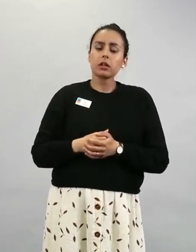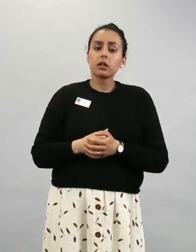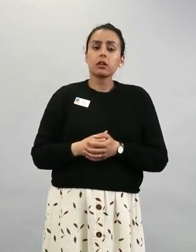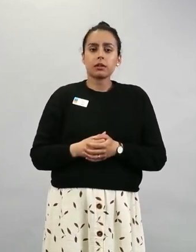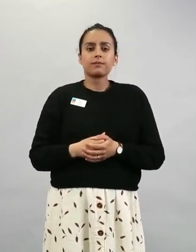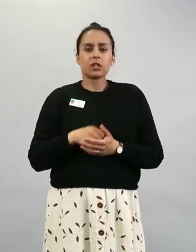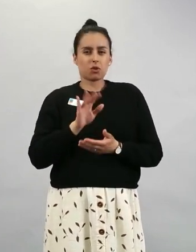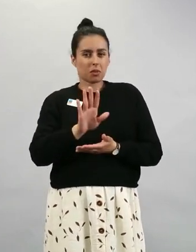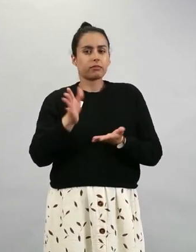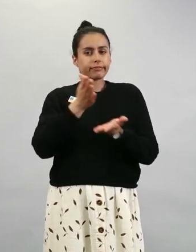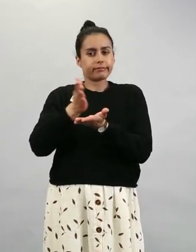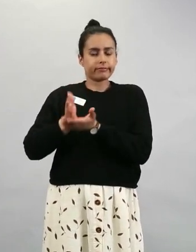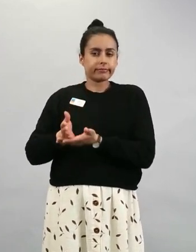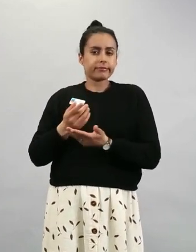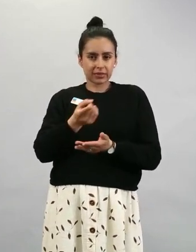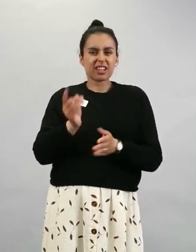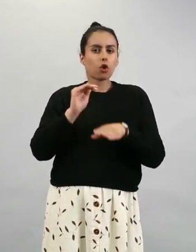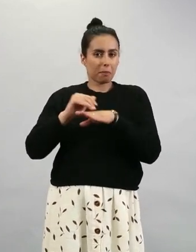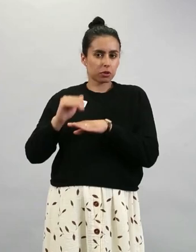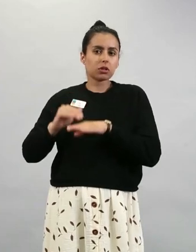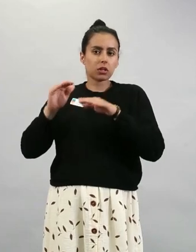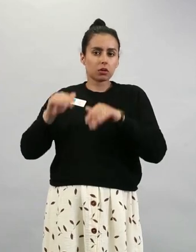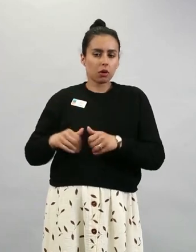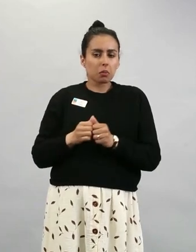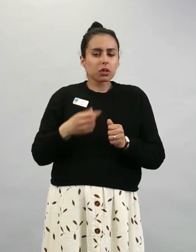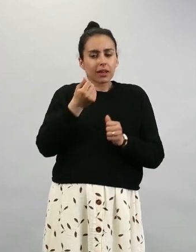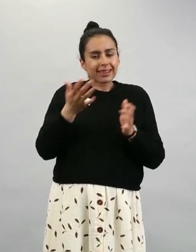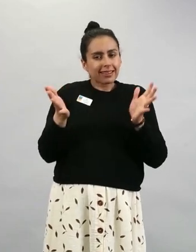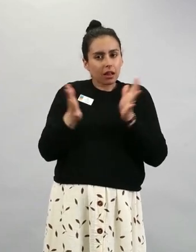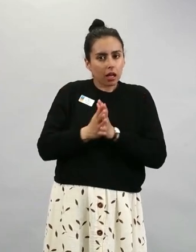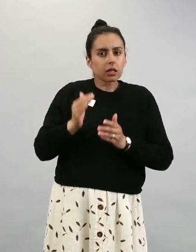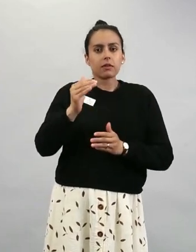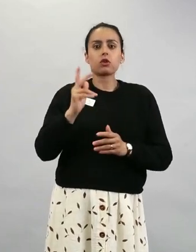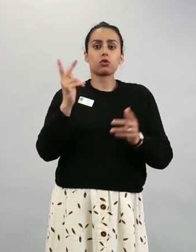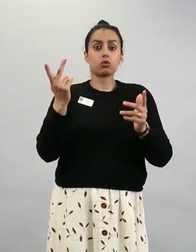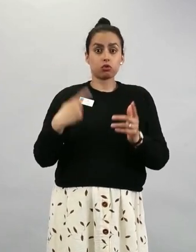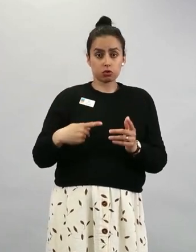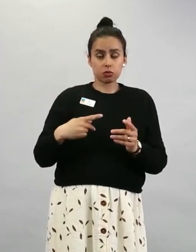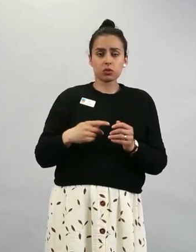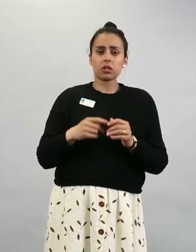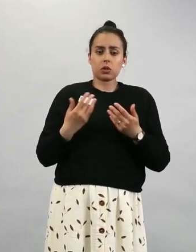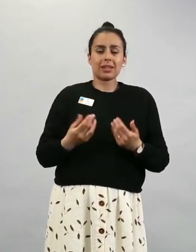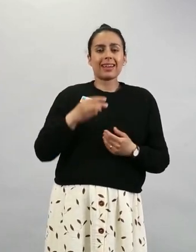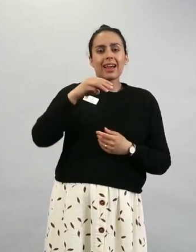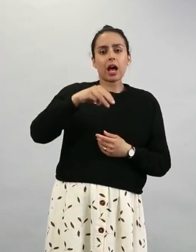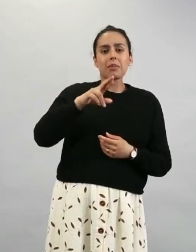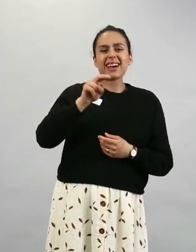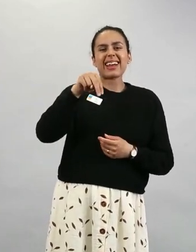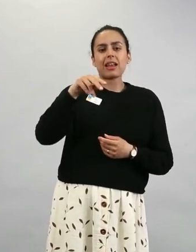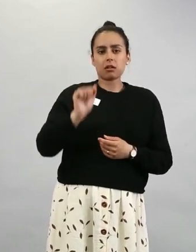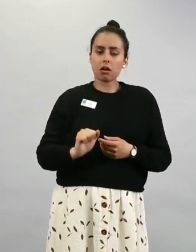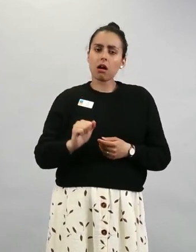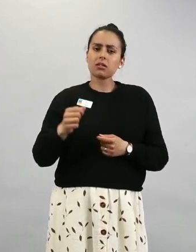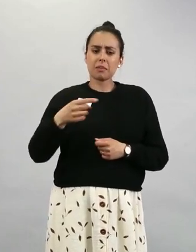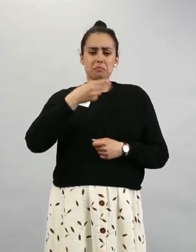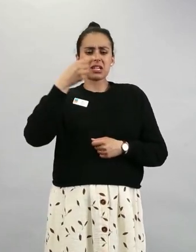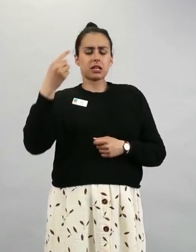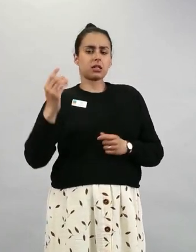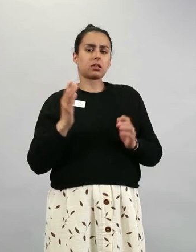niin siihen pieni tarkentava kysymys. Eli mitä tähän mennessä tiedetään esimerkiksi mRNA-rokotteiden pitkäaikaisista